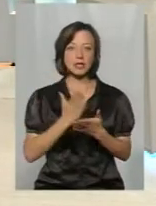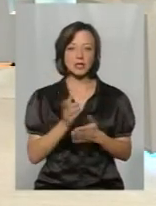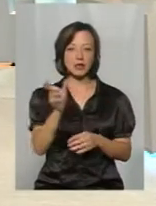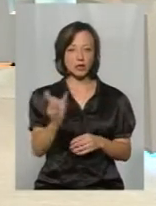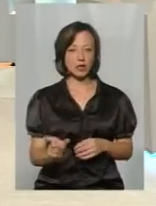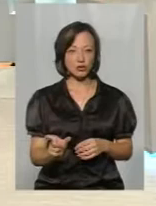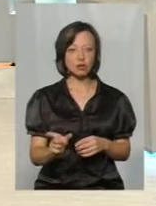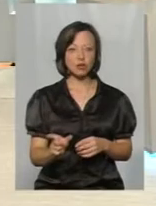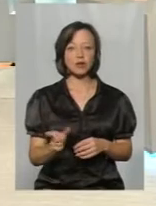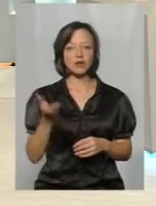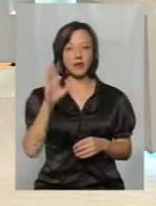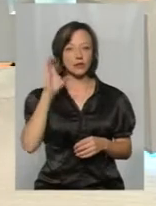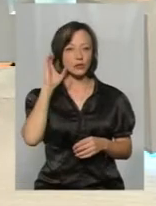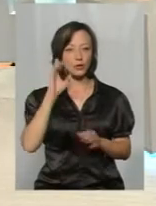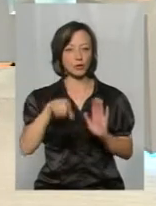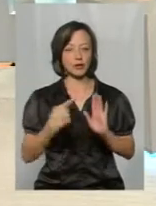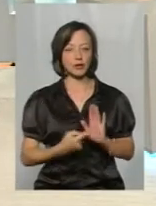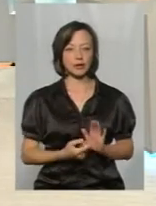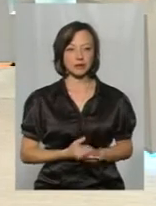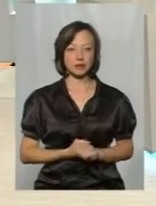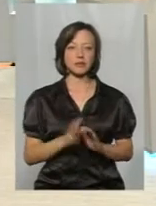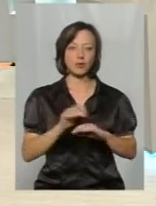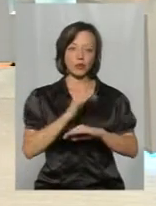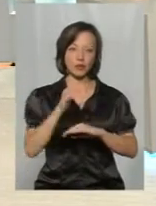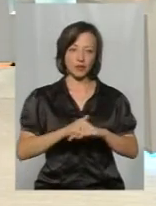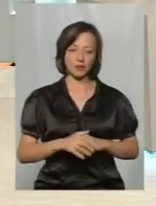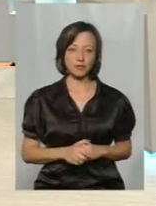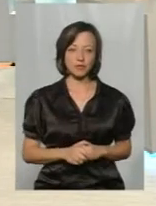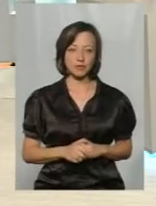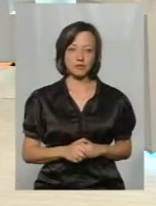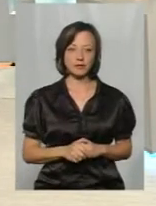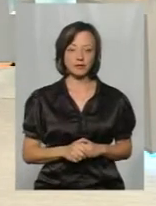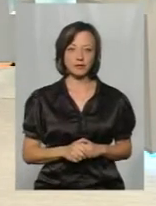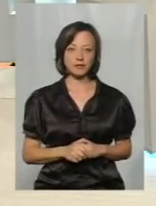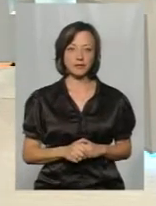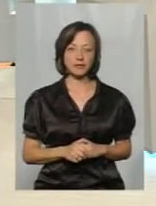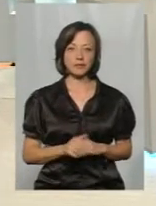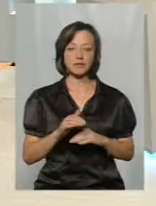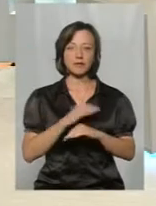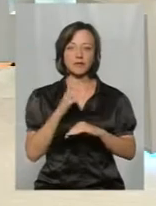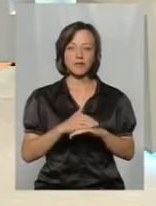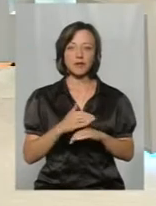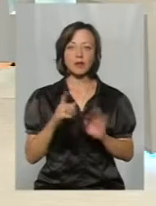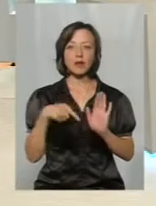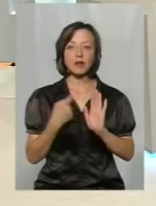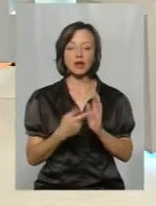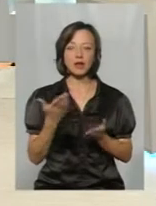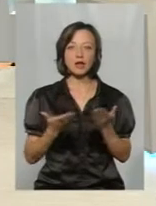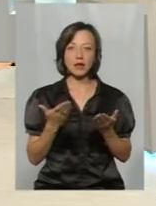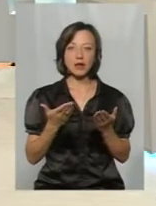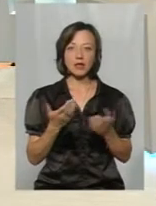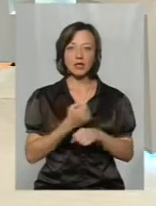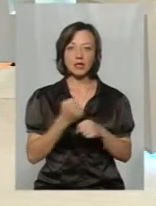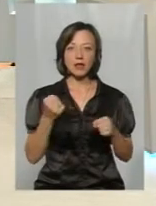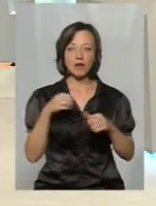є глядач. Давайте послухаємо його питання. Добрий вечір. Добрий вечір. Мізьке питання. А якщо снаряд